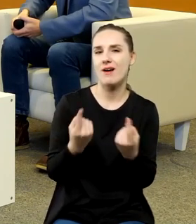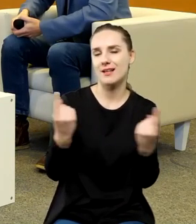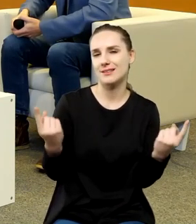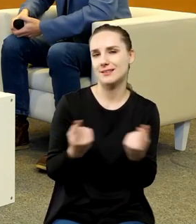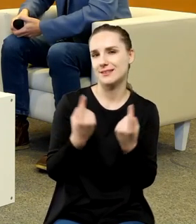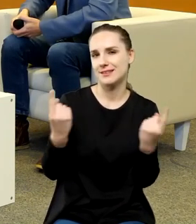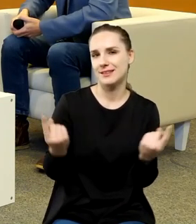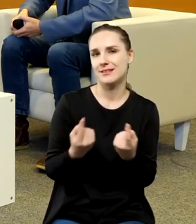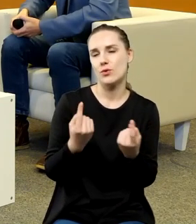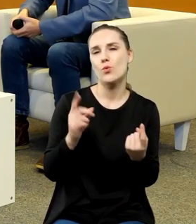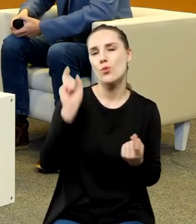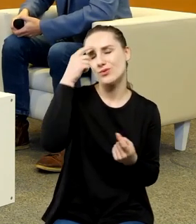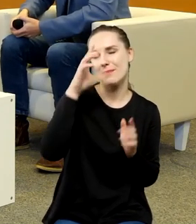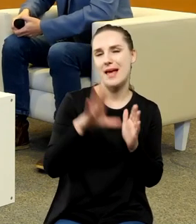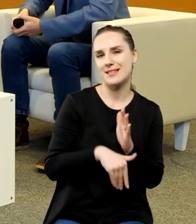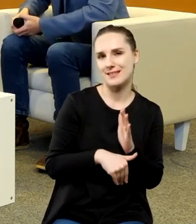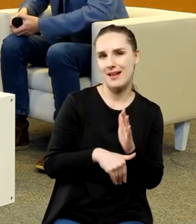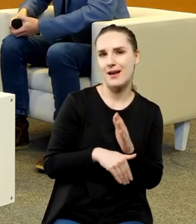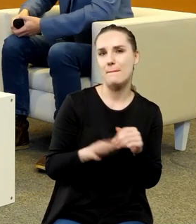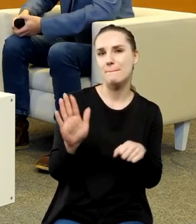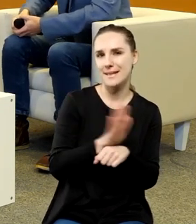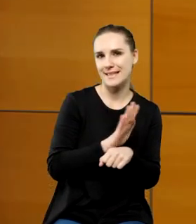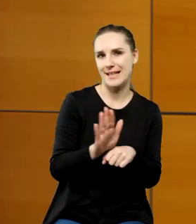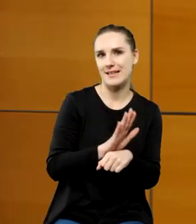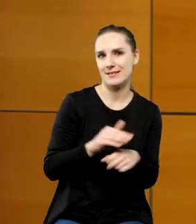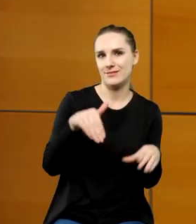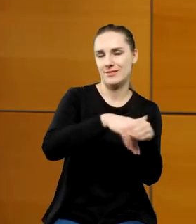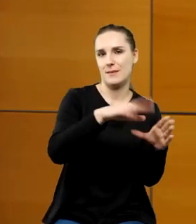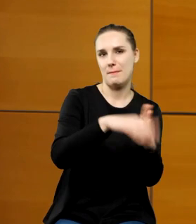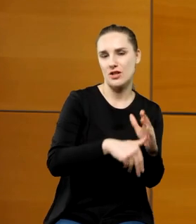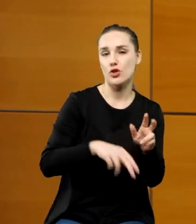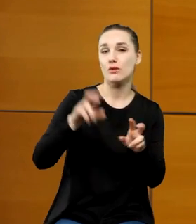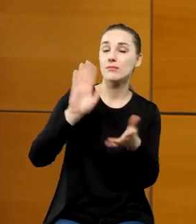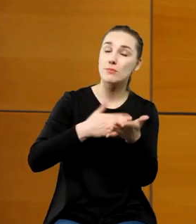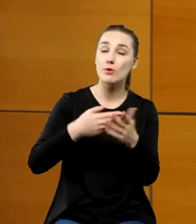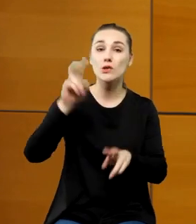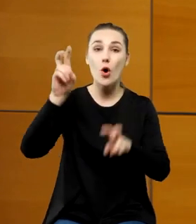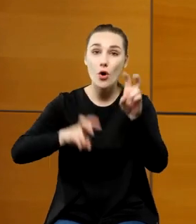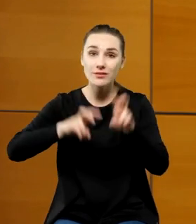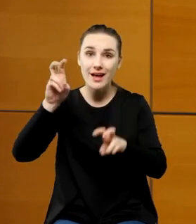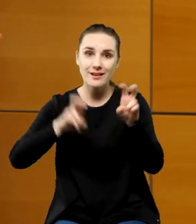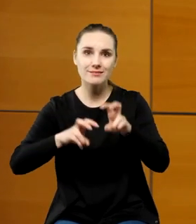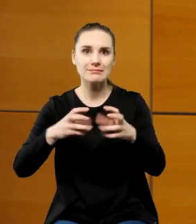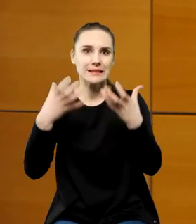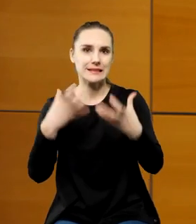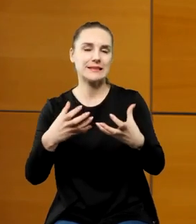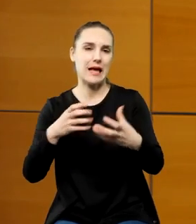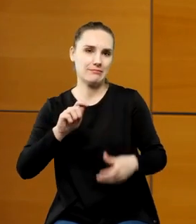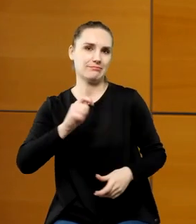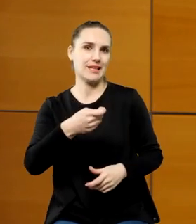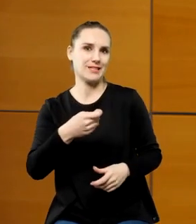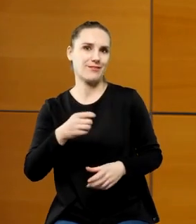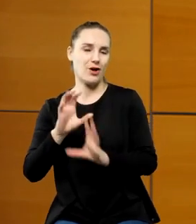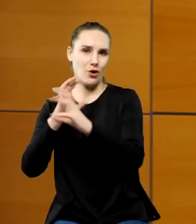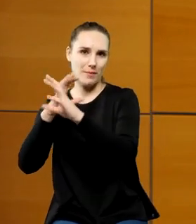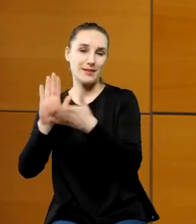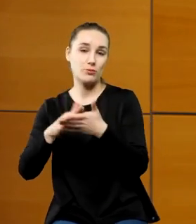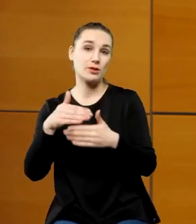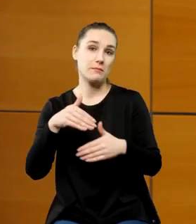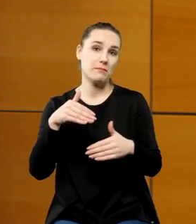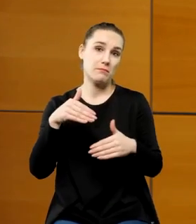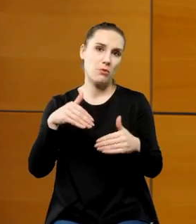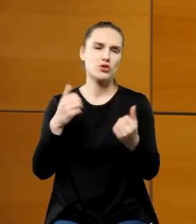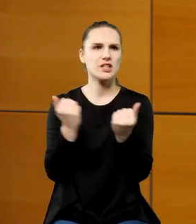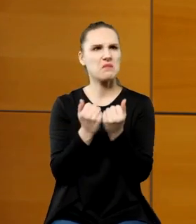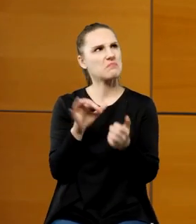miasta i biznes umieszczony w miastach hotele na przykład żeby się mogły więc oczywiście w Krakowie chyba